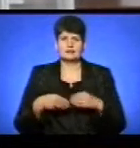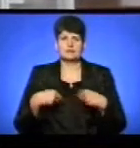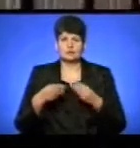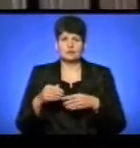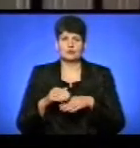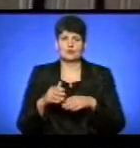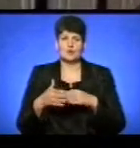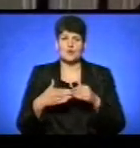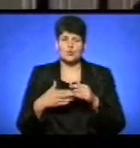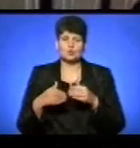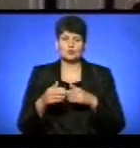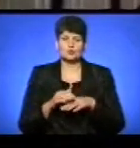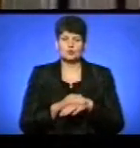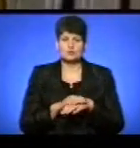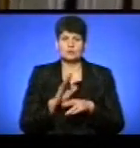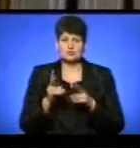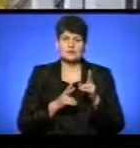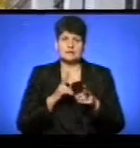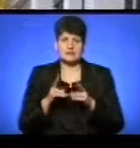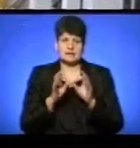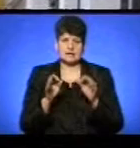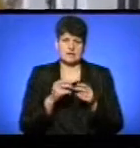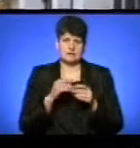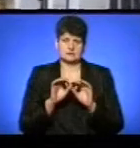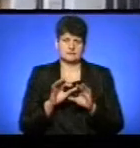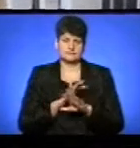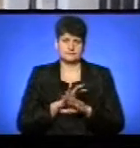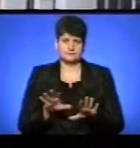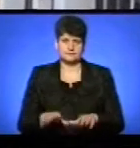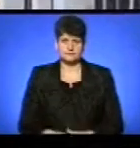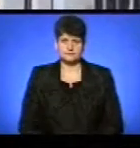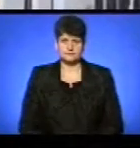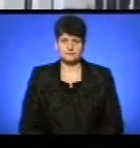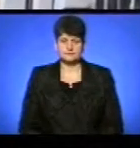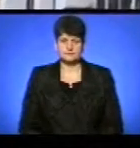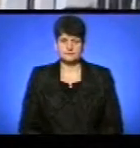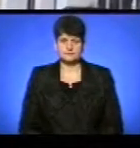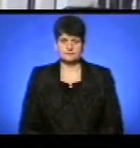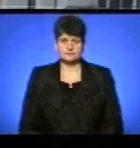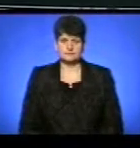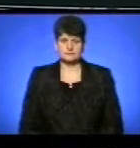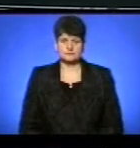доброти. Чи будете ви апеляцію? Ні, ніяких коментарів. Анжела Шова, Андрій Прокопів, новини.